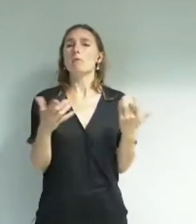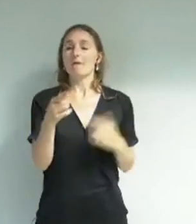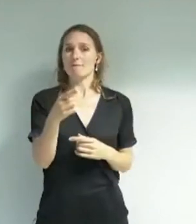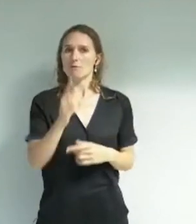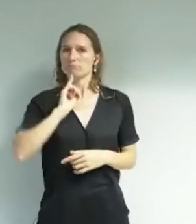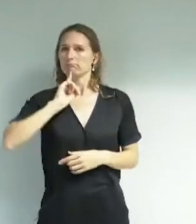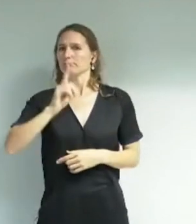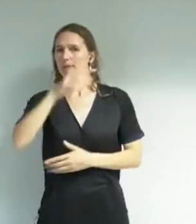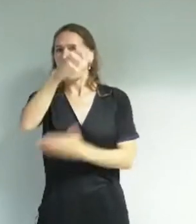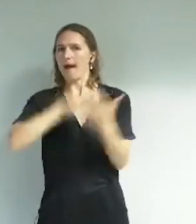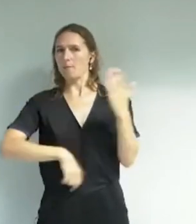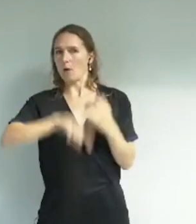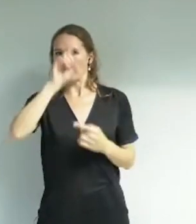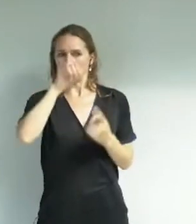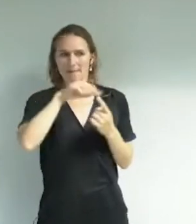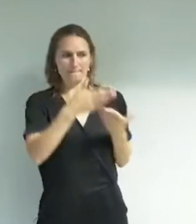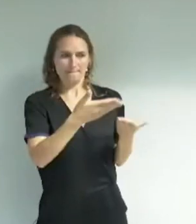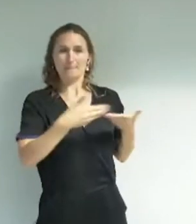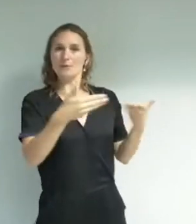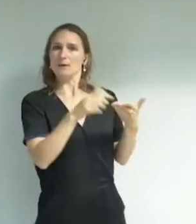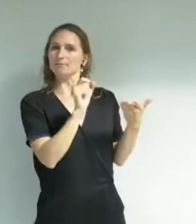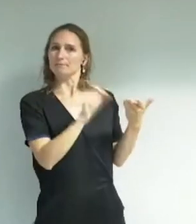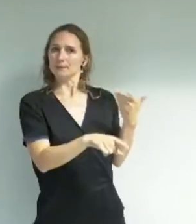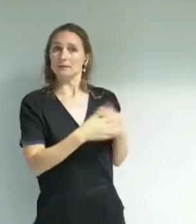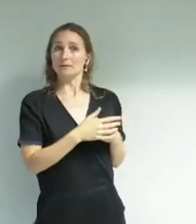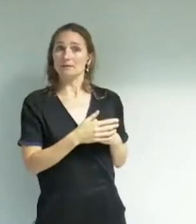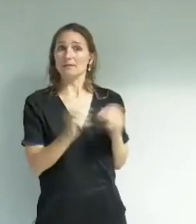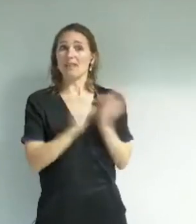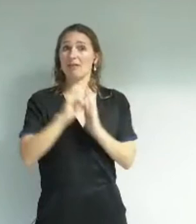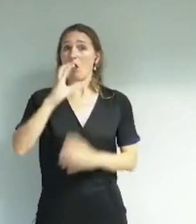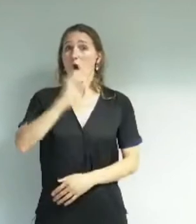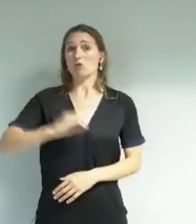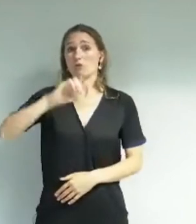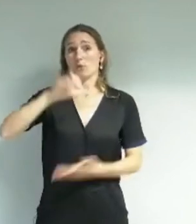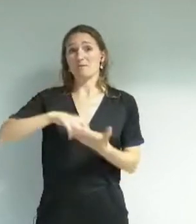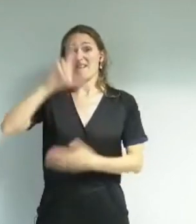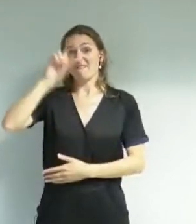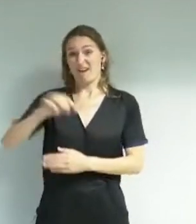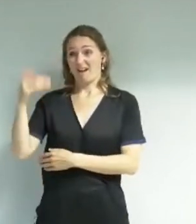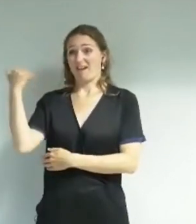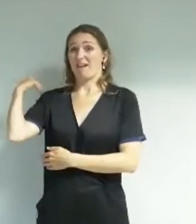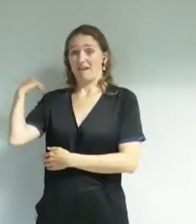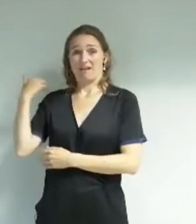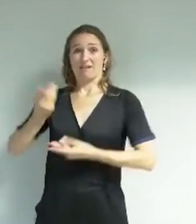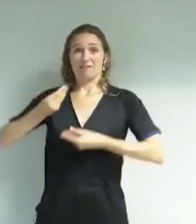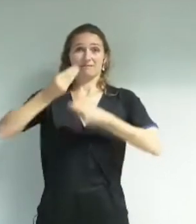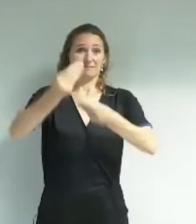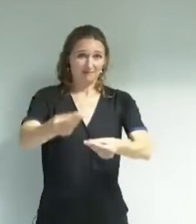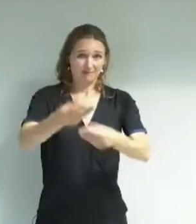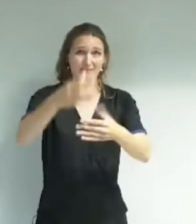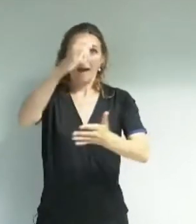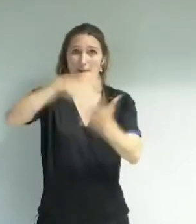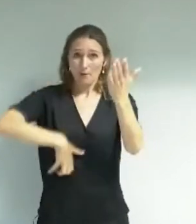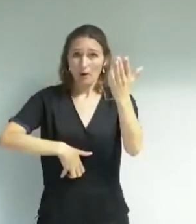son État qui vous a été remis en octobre 2020. Ce rapport décrit la